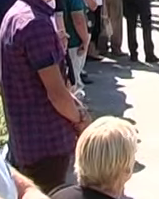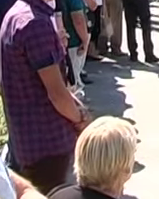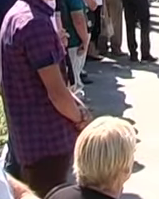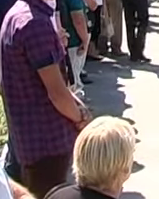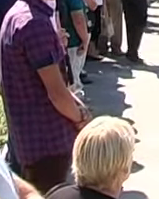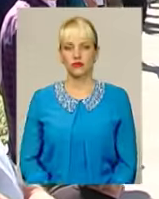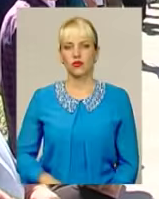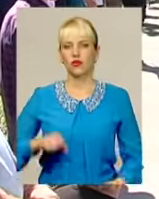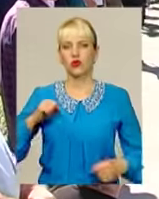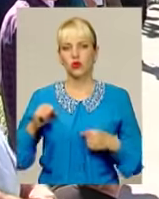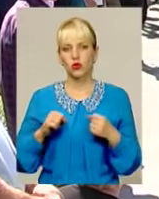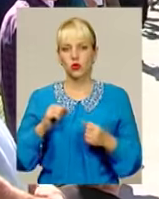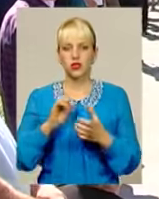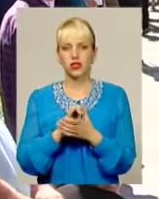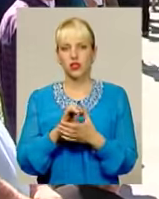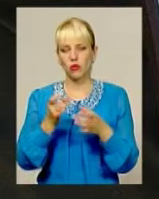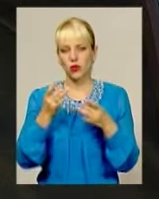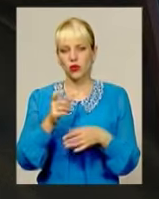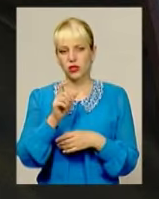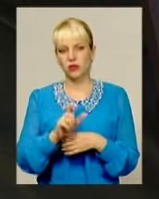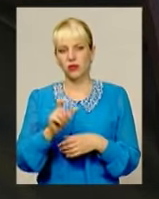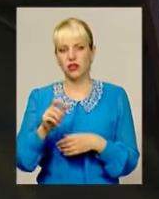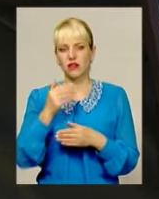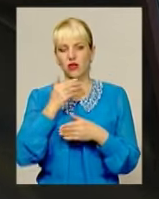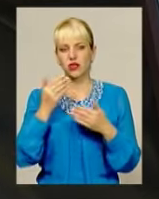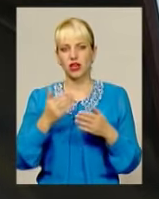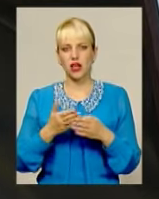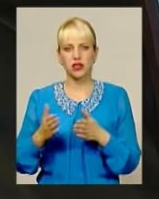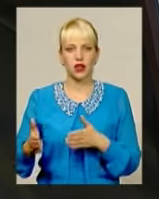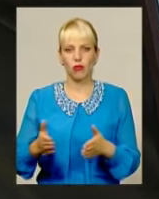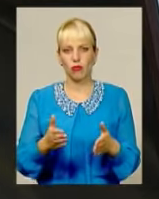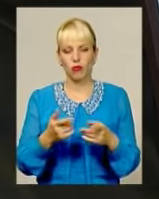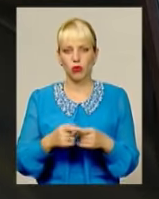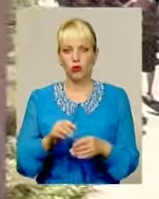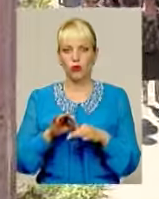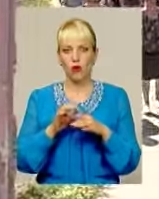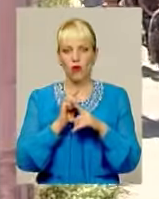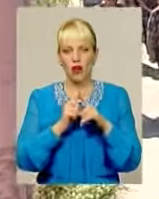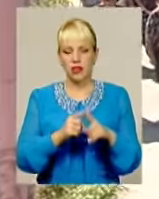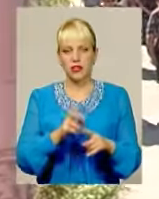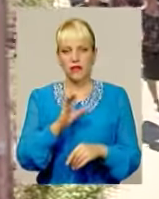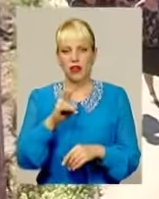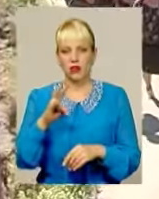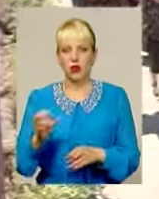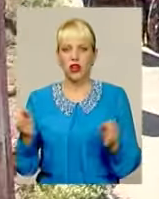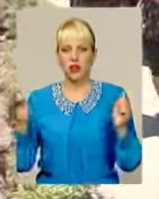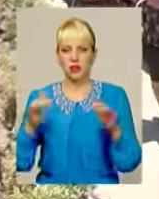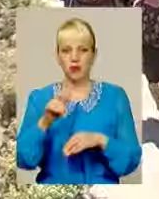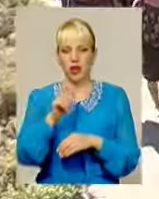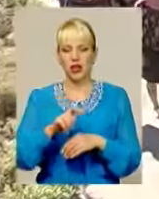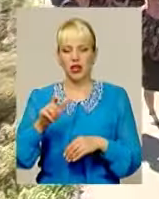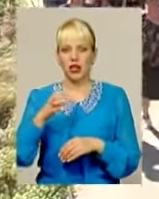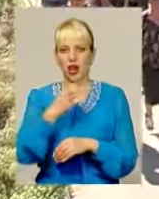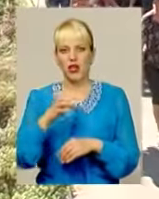Друзі, знайомі та прості містяни. В останню путь провести Романа Бласюка зібралися сотні краян. Прощалися із